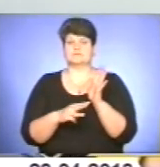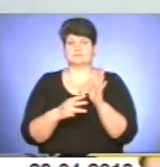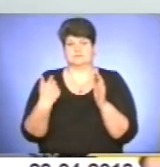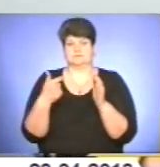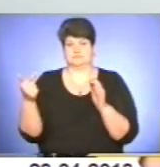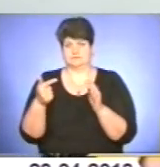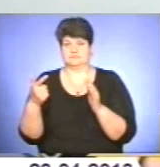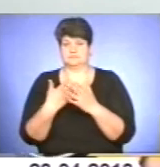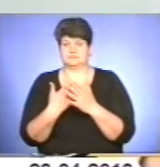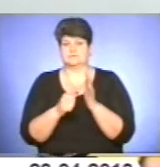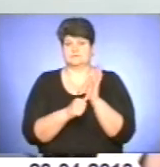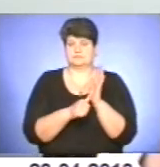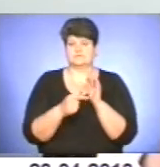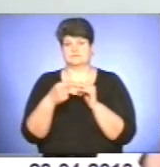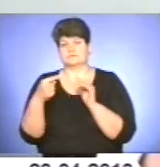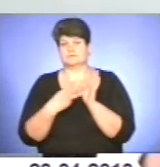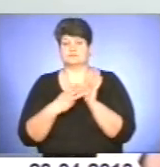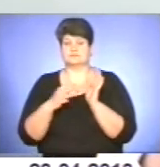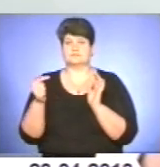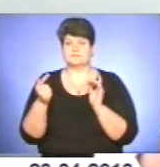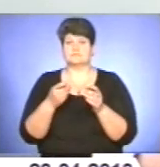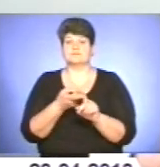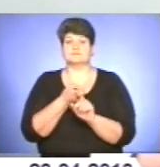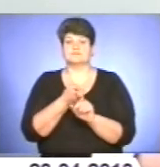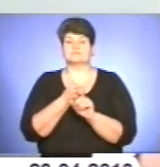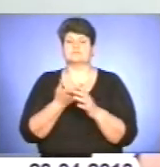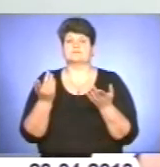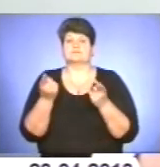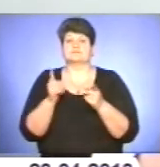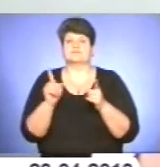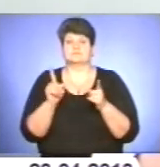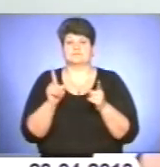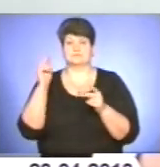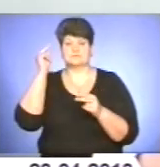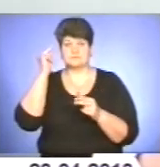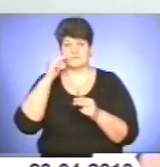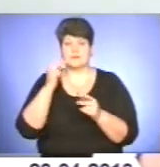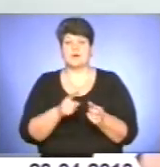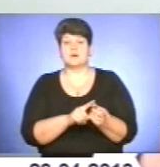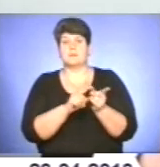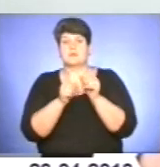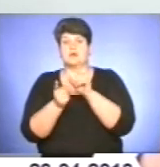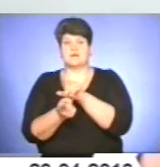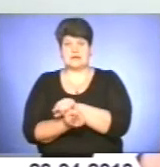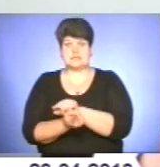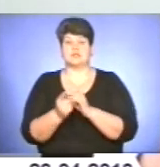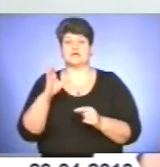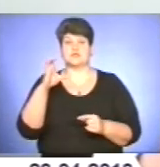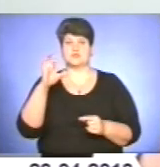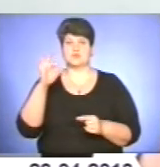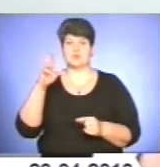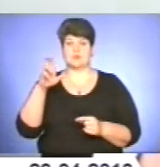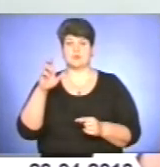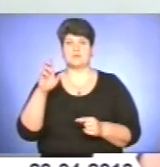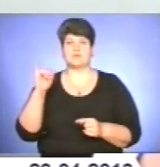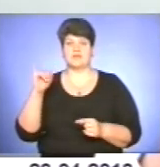якого, на якому інструменті. То якщо перевести на собі вартість оплати, тому що дотацію дає зараз держава на